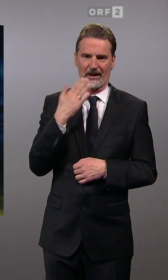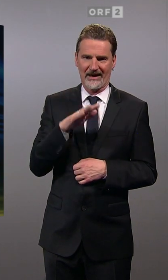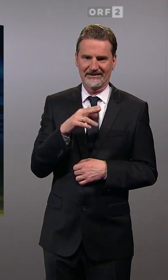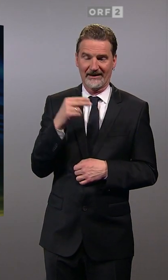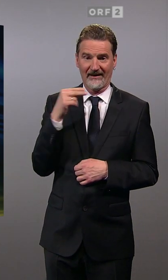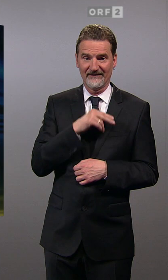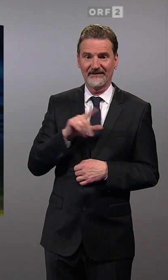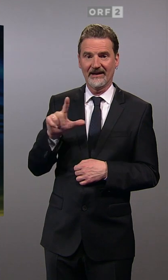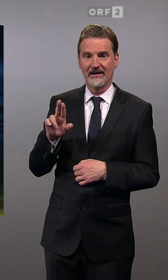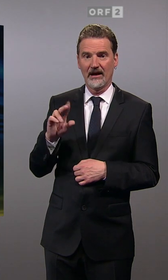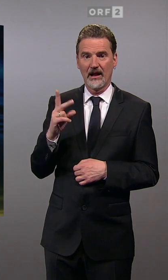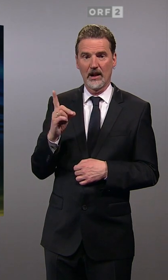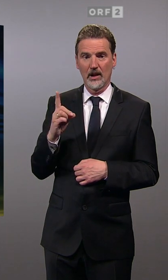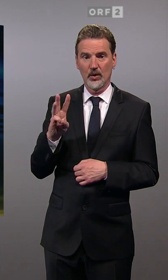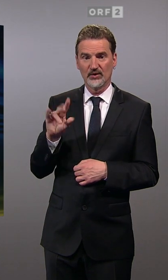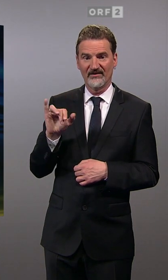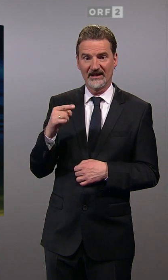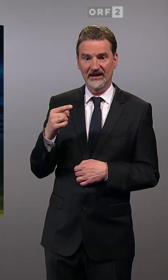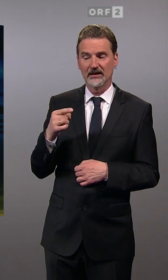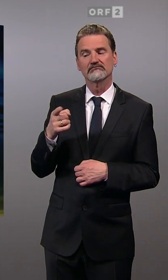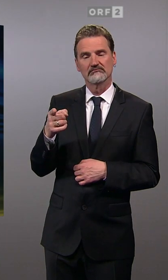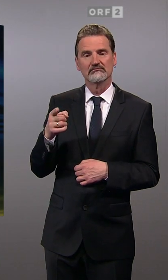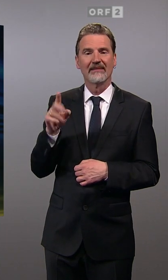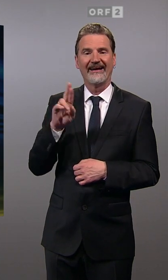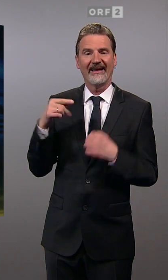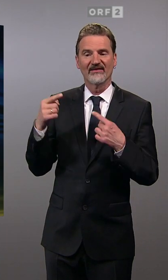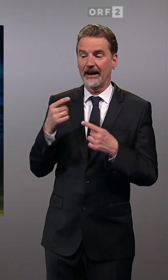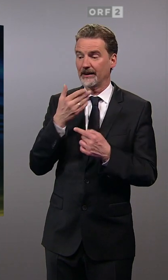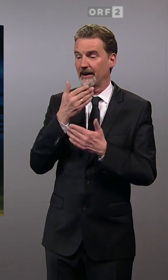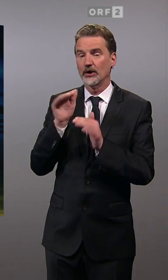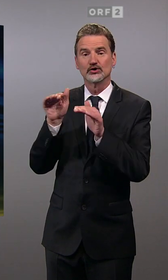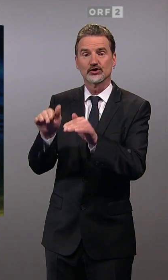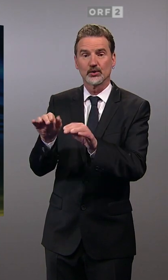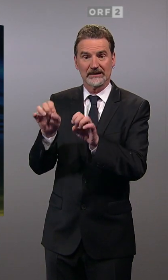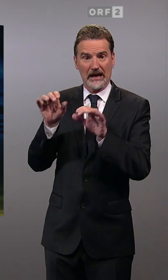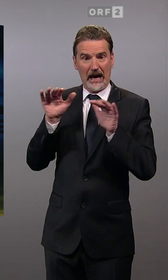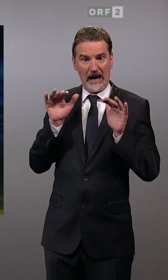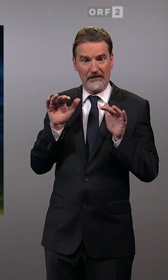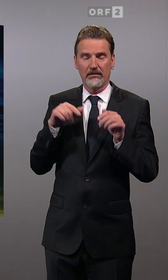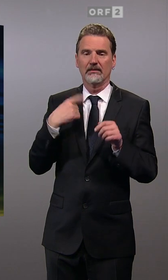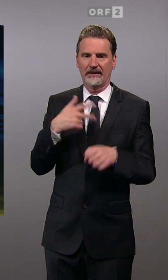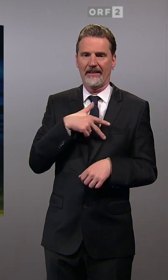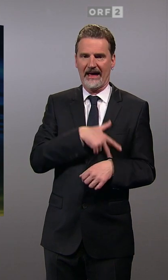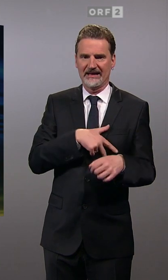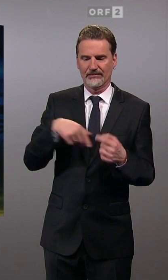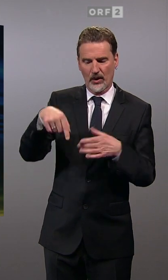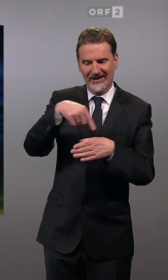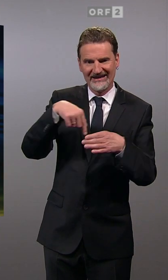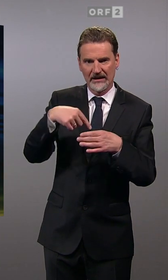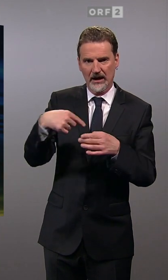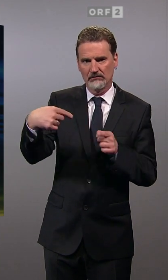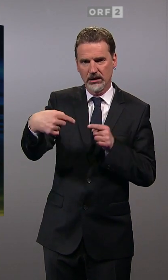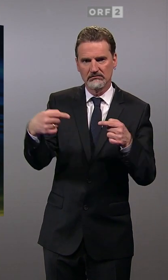Hand von Randy Wagner nimmt, dann glaube ich, wird es in der SPÖ ziemlich zugehen. Dann werden natürlich die Nachfolgekämpfe wieder beginnen.